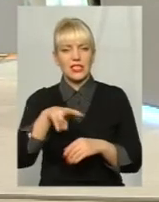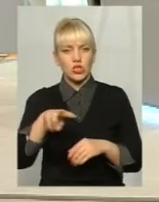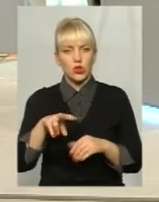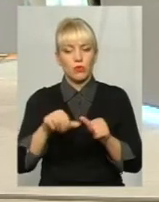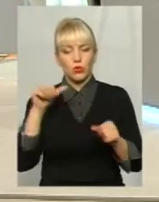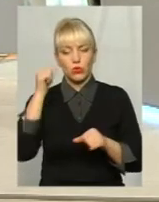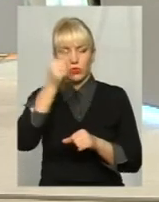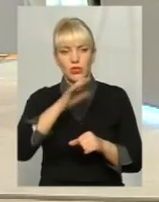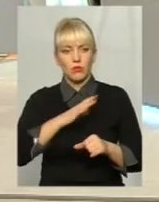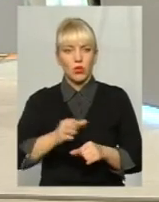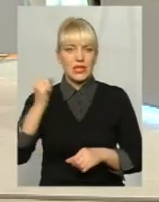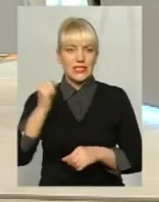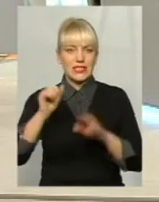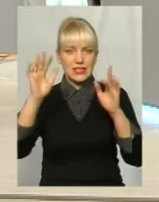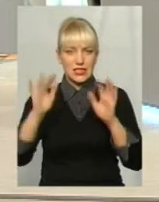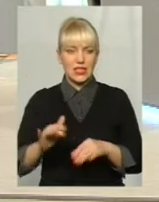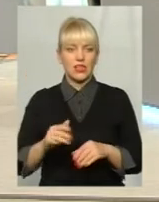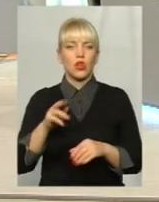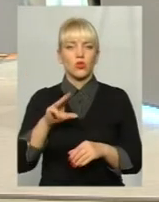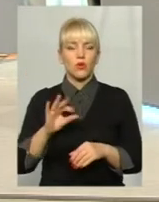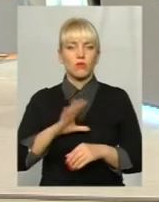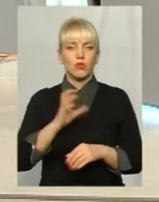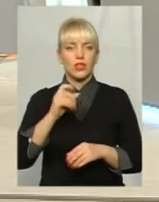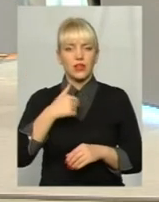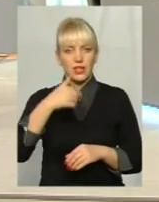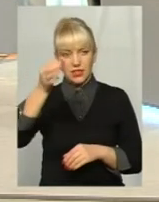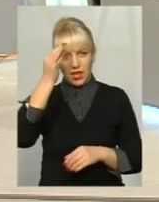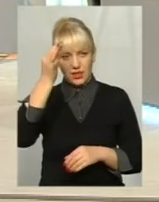сніг. Ну так ніколи. Було таке, я як згадаю,